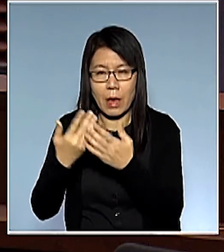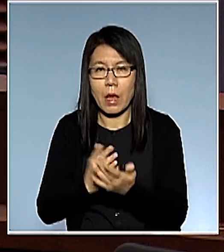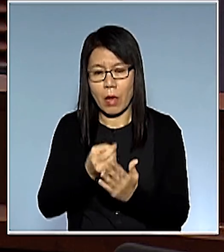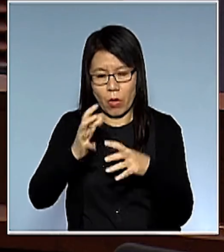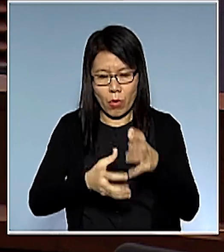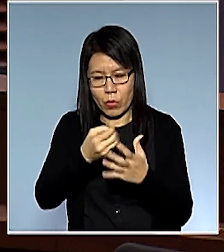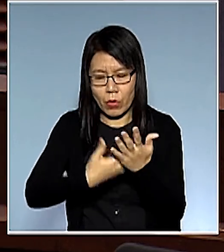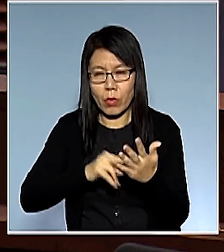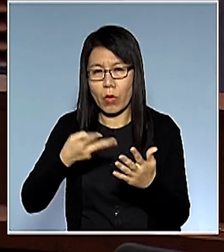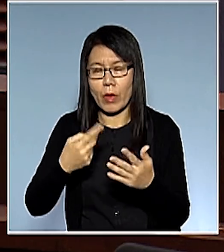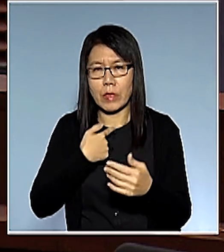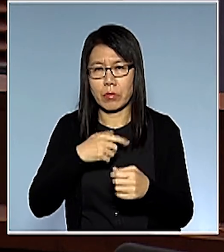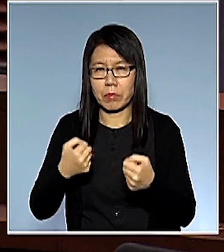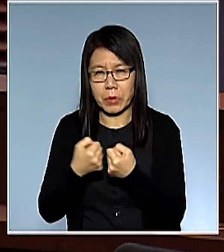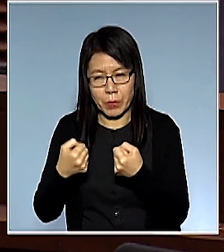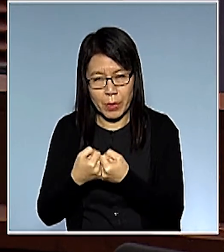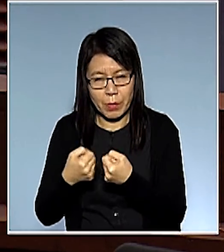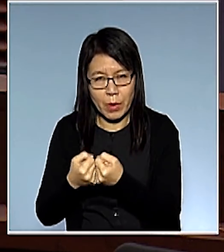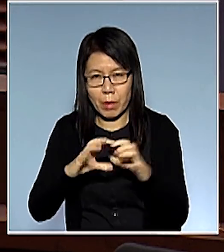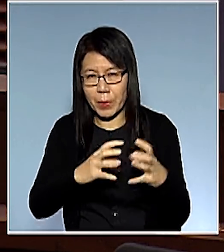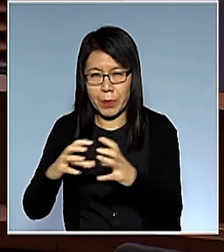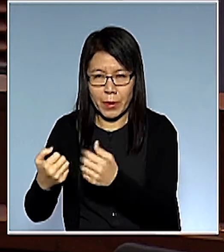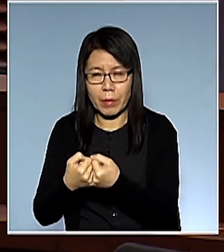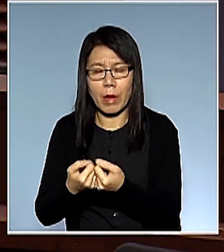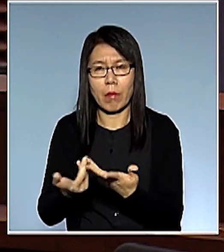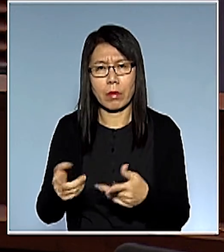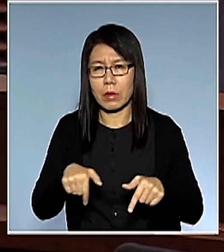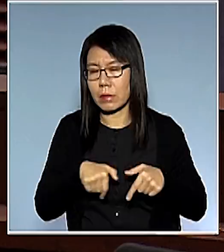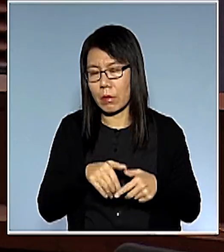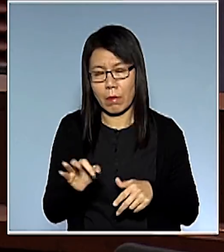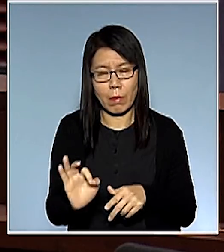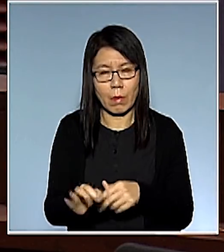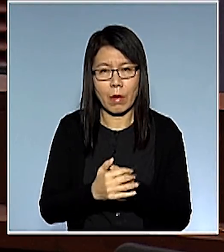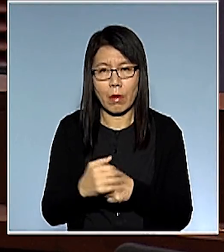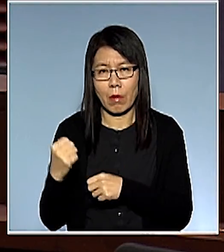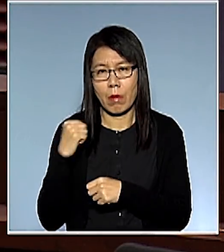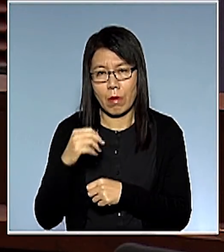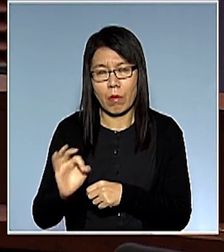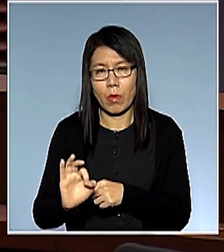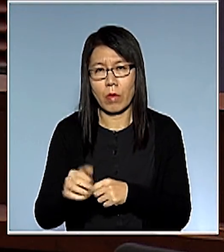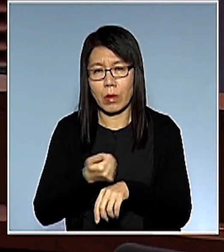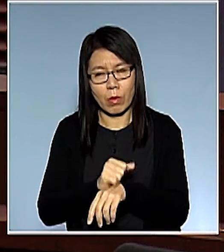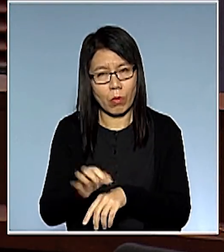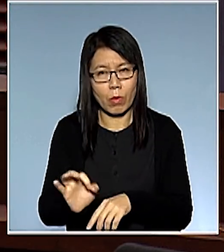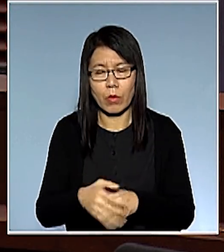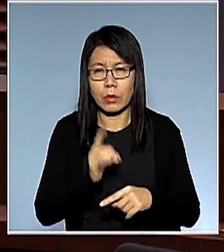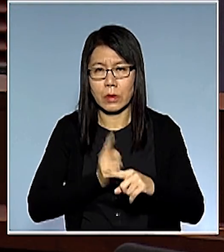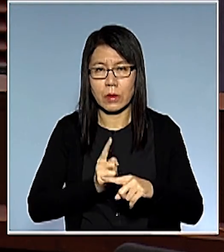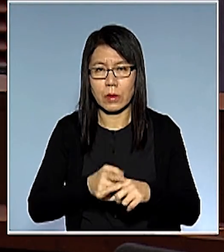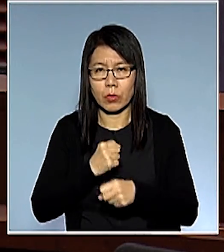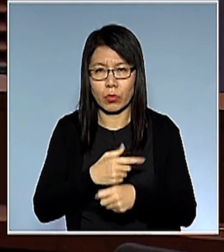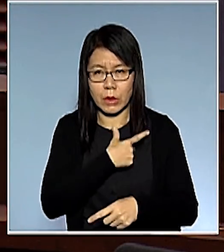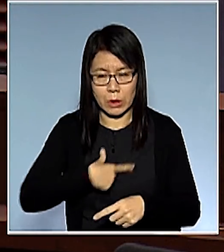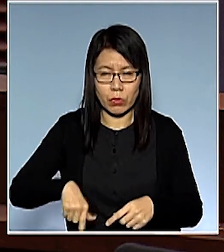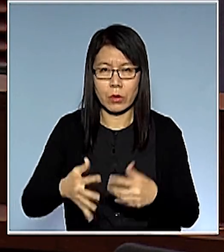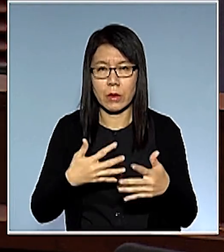規則互相去打仗根本我們沒有心也沒有能力沒有機會真正做我們議員的事